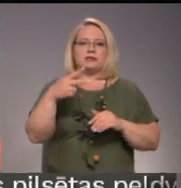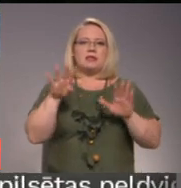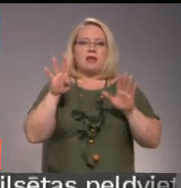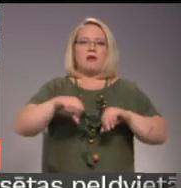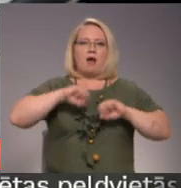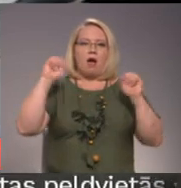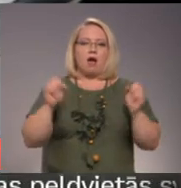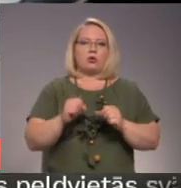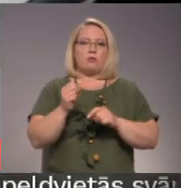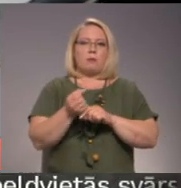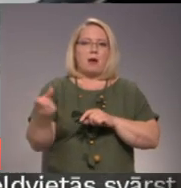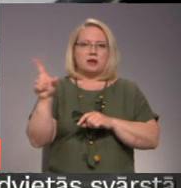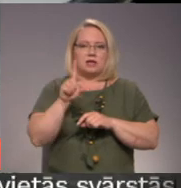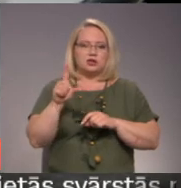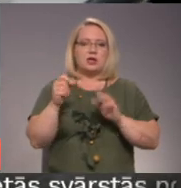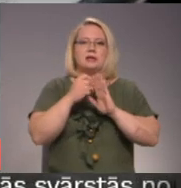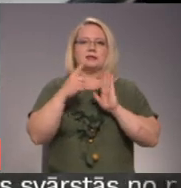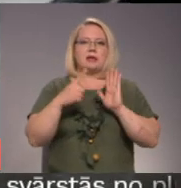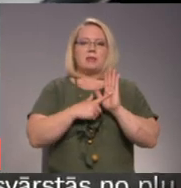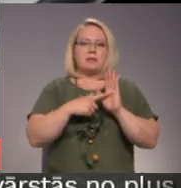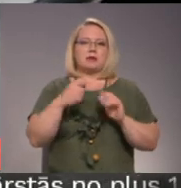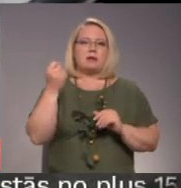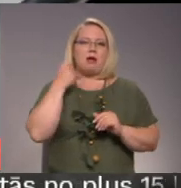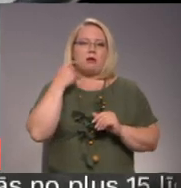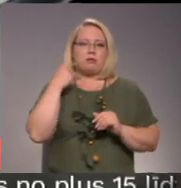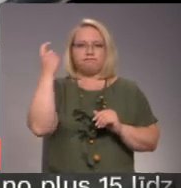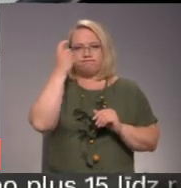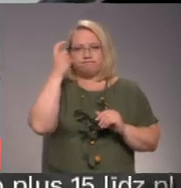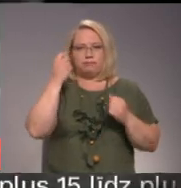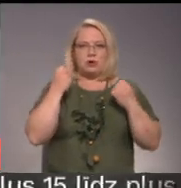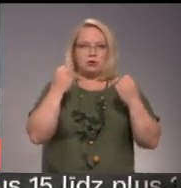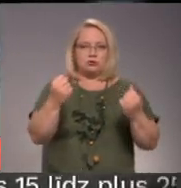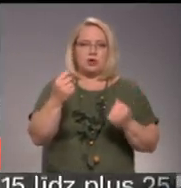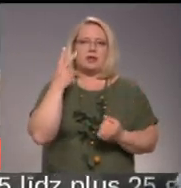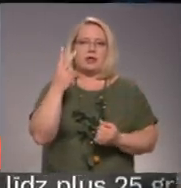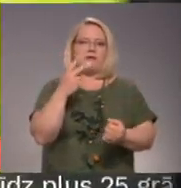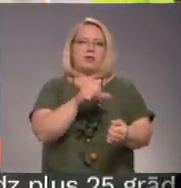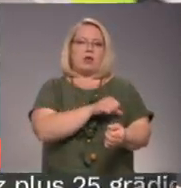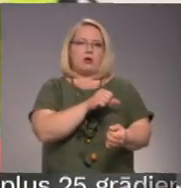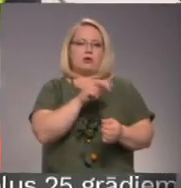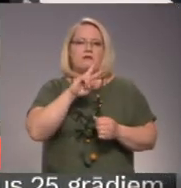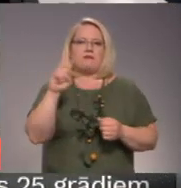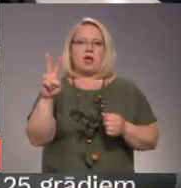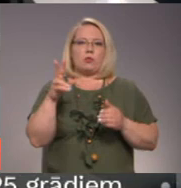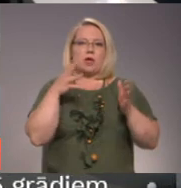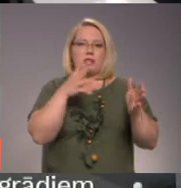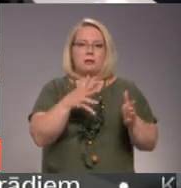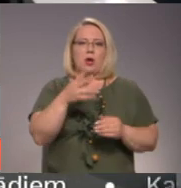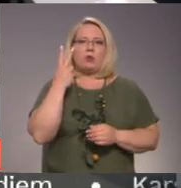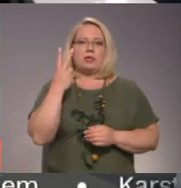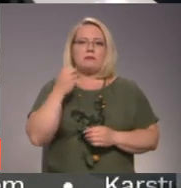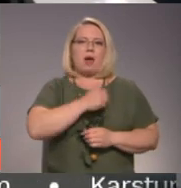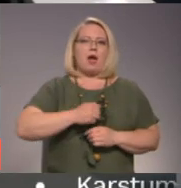pārsniegšanu, 17 par braukšanu alkoholu reipumā, divi par braukšanu narkotisko vielu ietekmē un vēl divi par